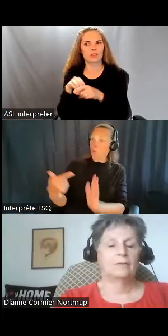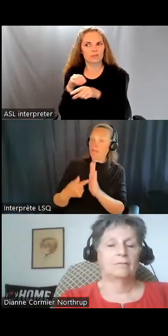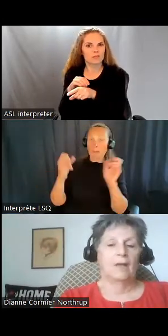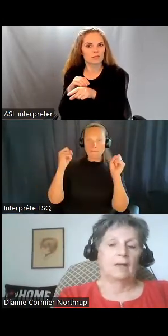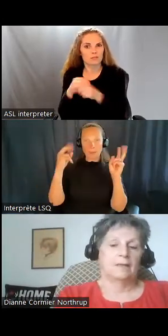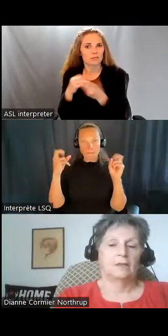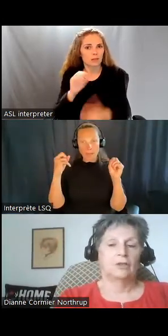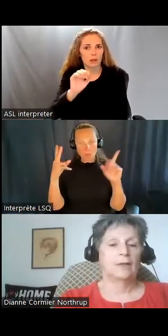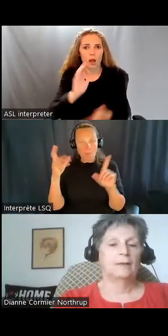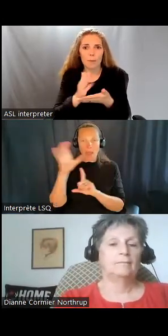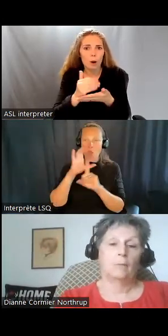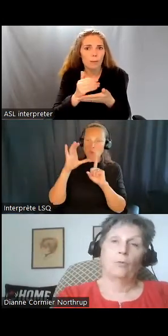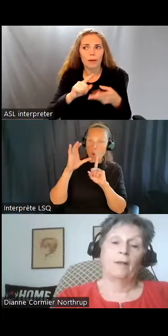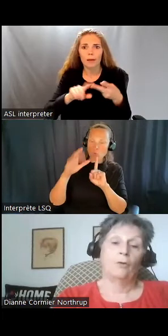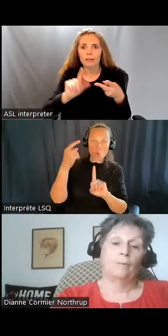un condo,